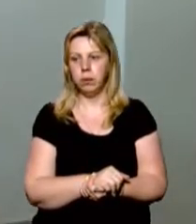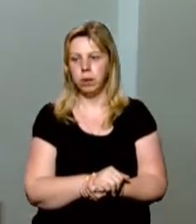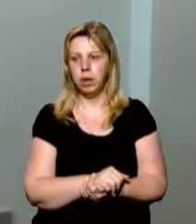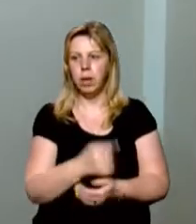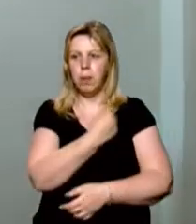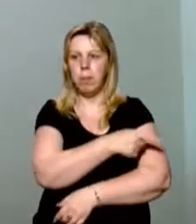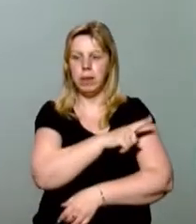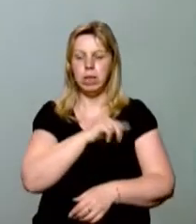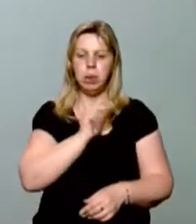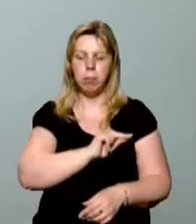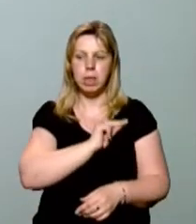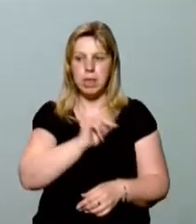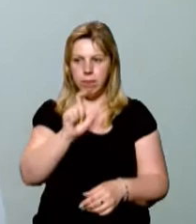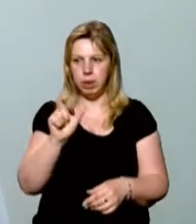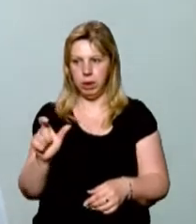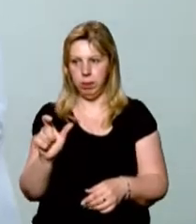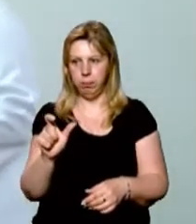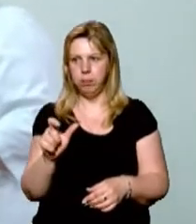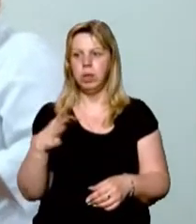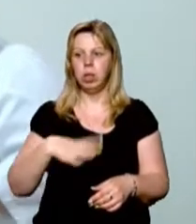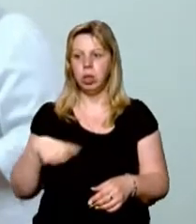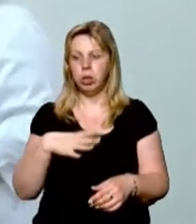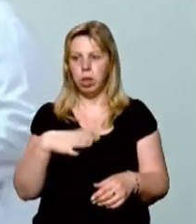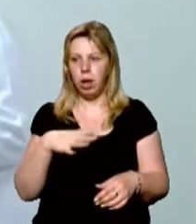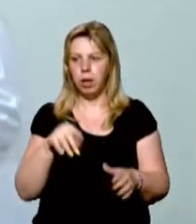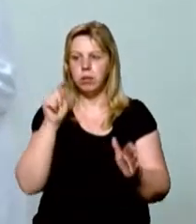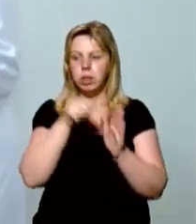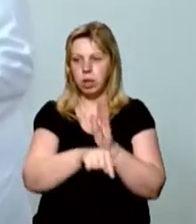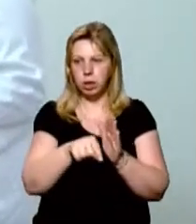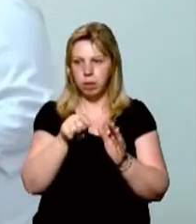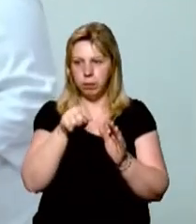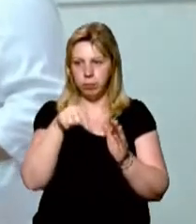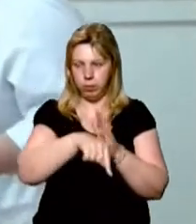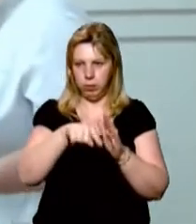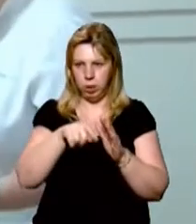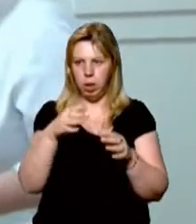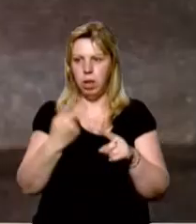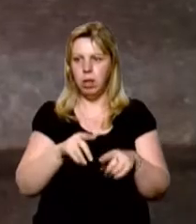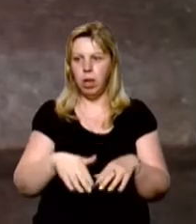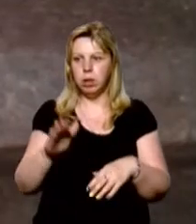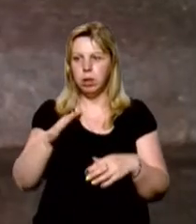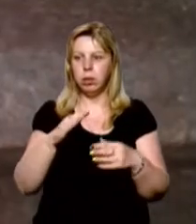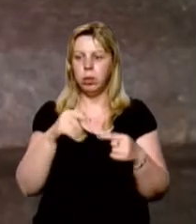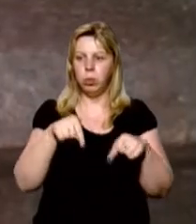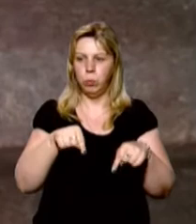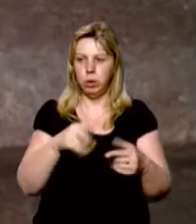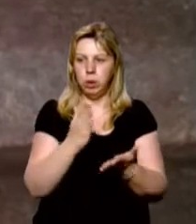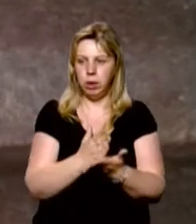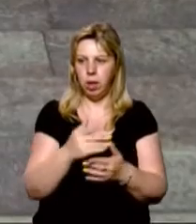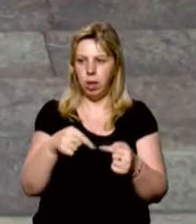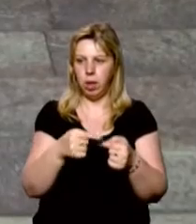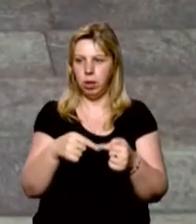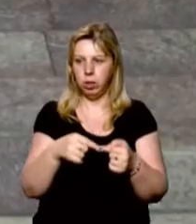Медичний працівник чекає дитину вже тут звернув. Вона зупиняється тут на цій